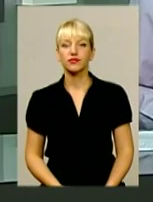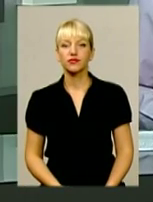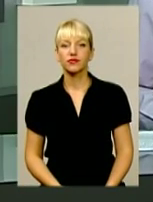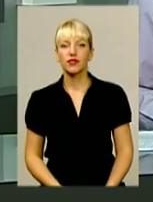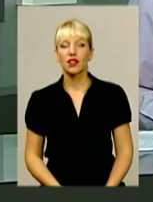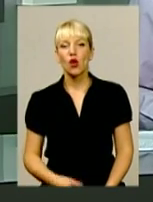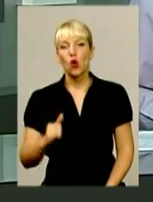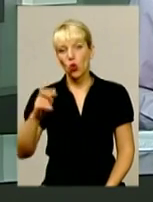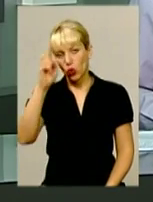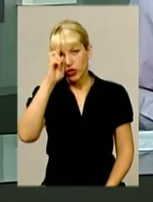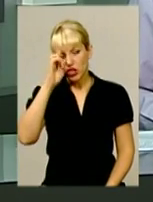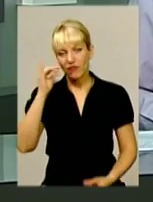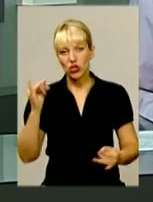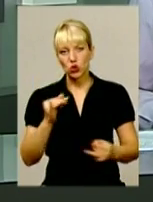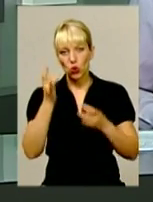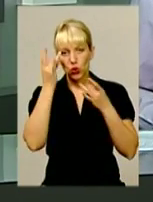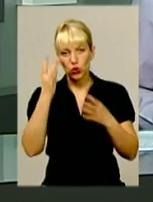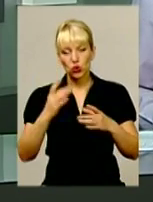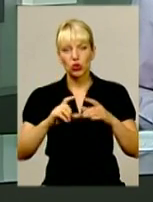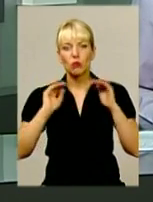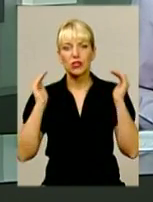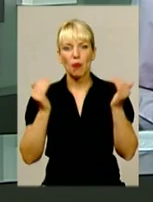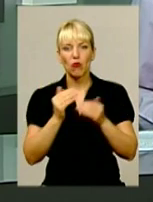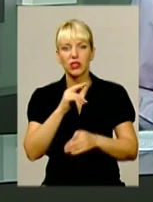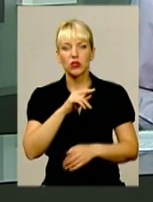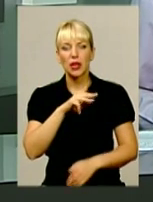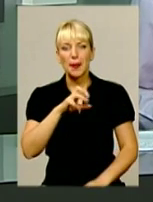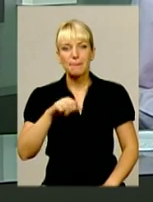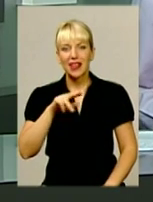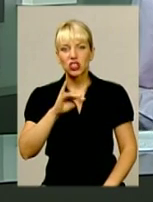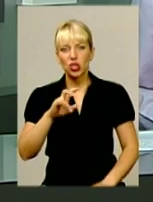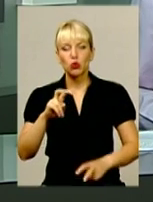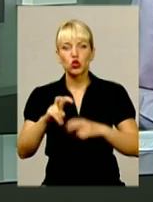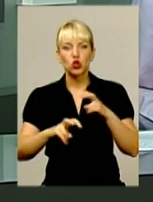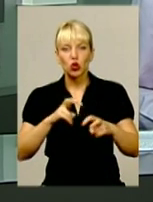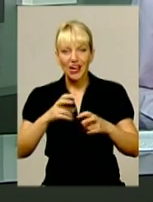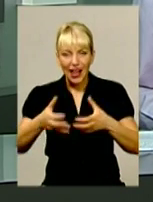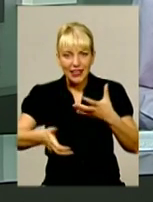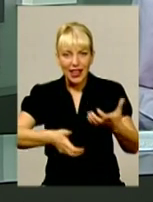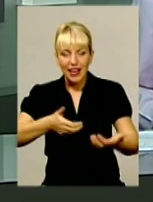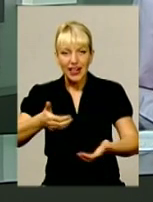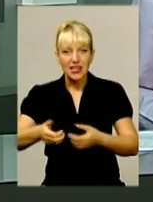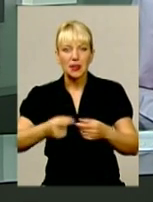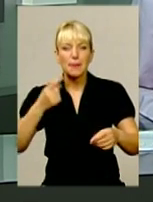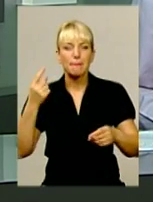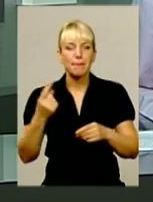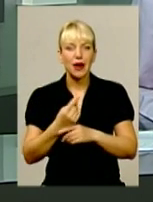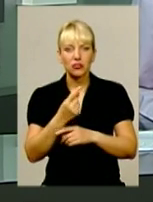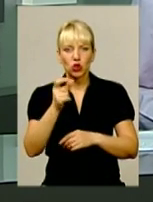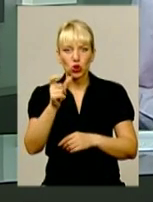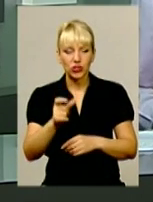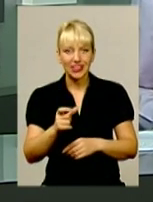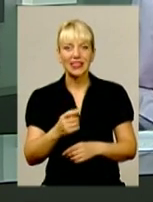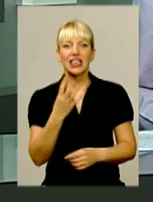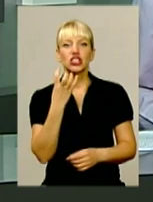У Державному історико-культурному заповіднику Межибі шукають рештки первісної людини віком понад 400 тисяч років.